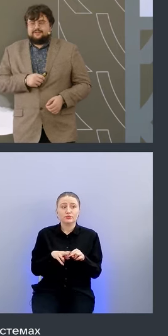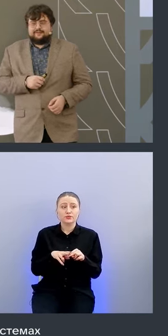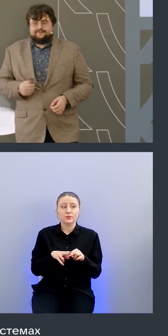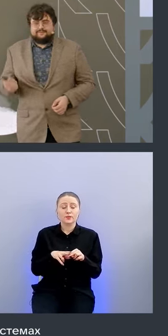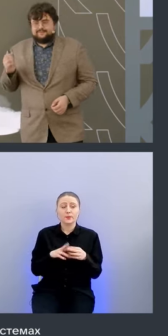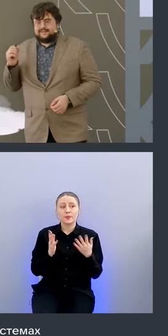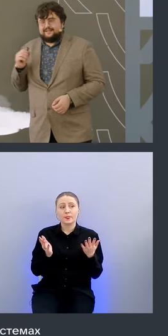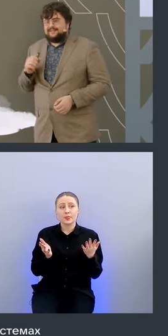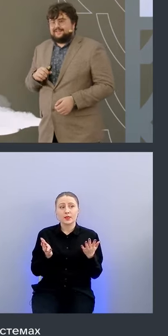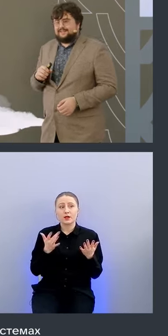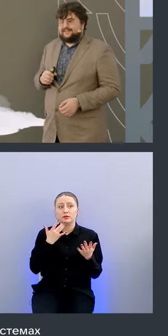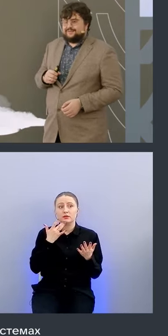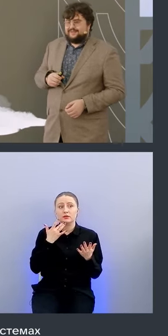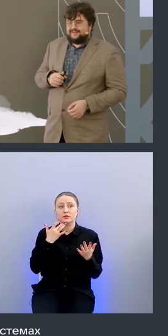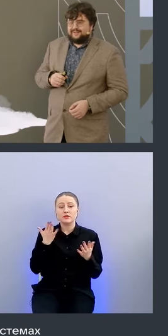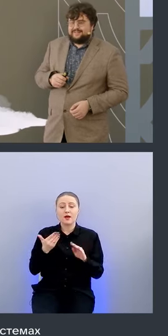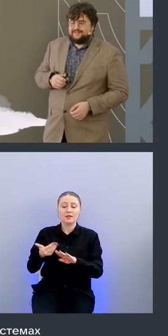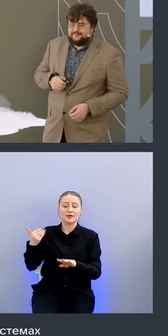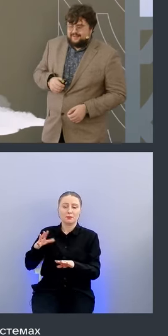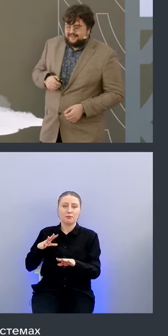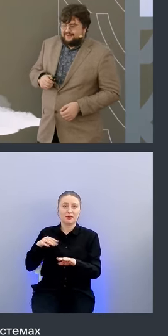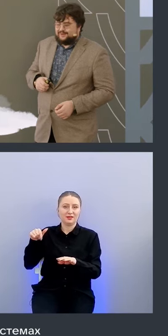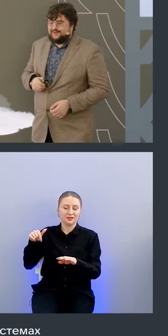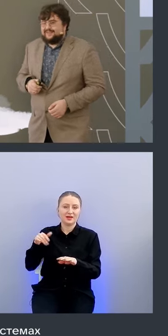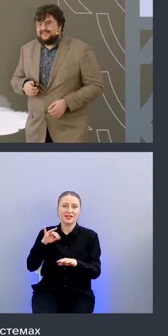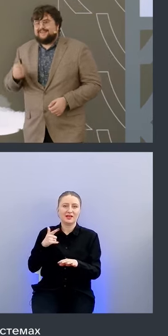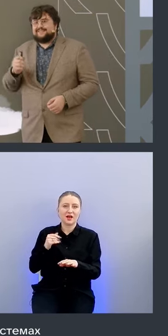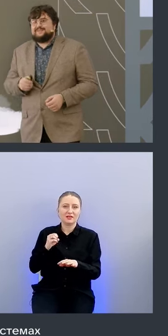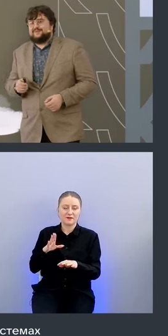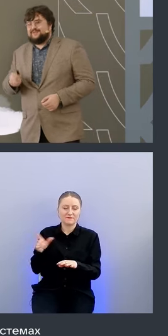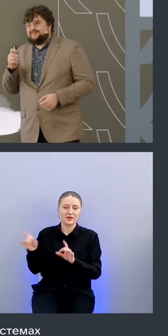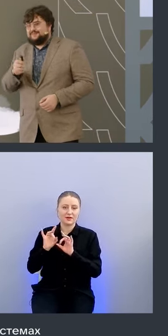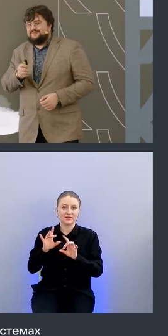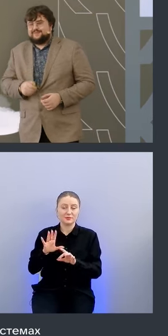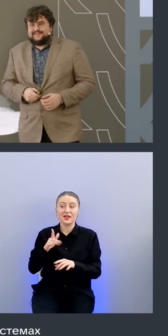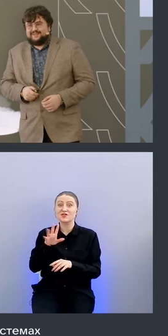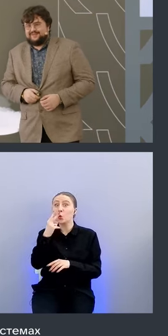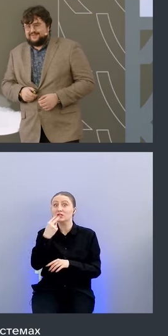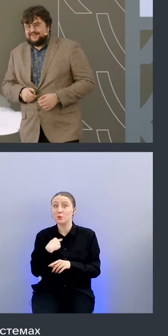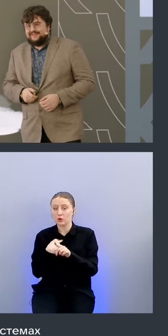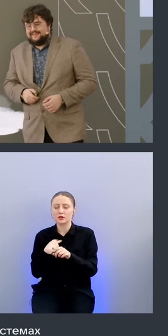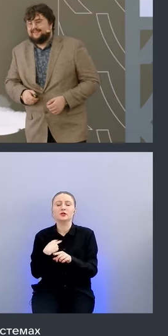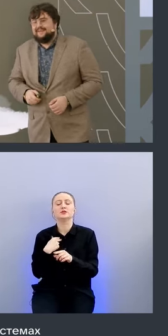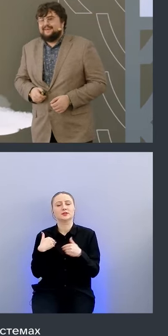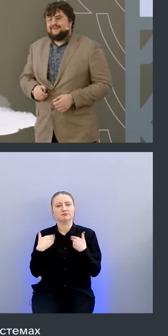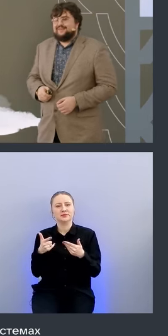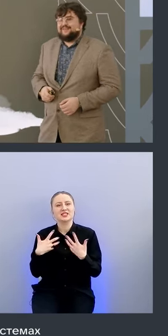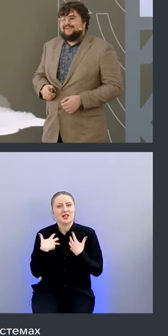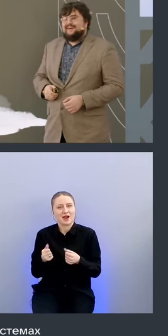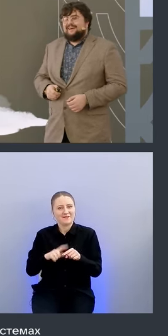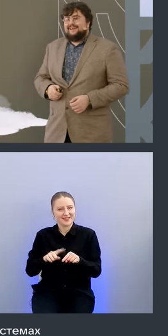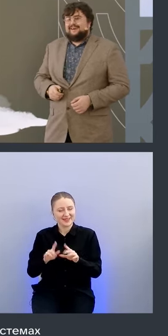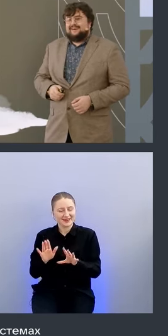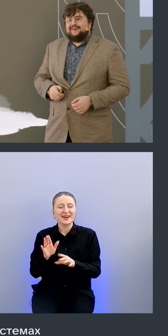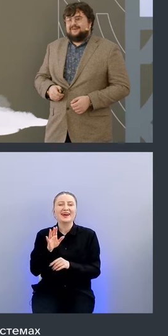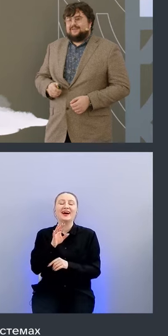доклад назад рассказывал игорь игнатьев игре если смотришь скрешивать ее оздоровление вот